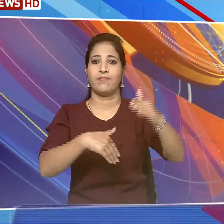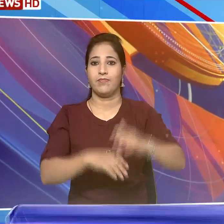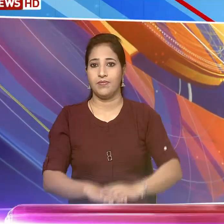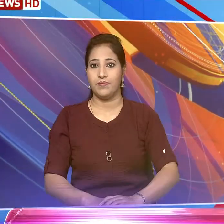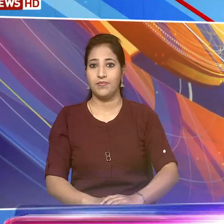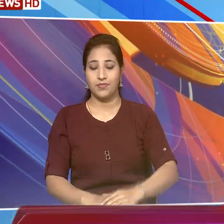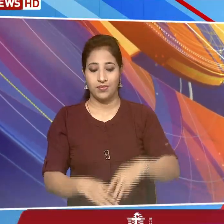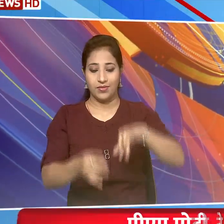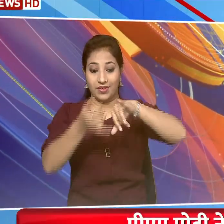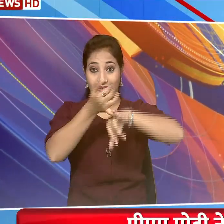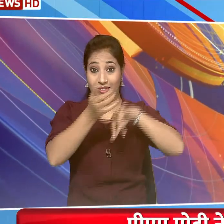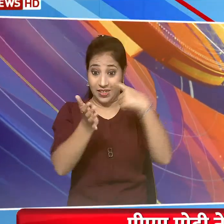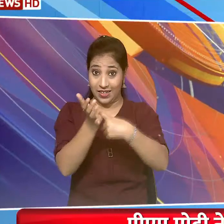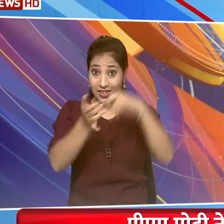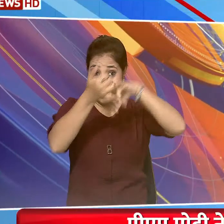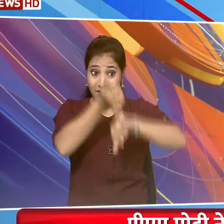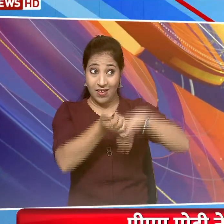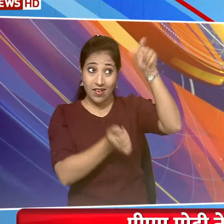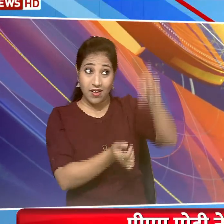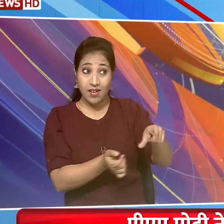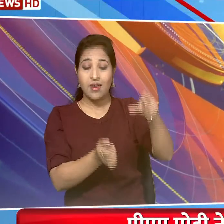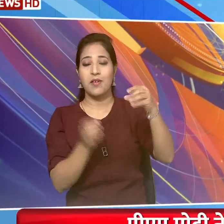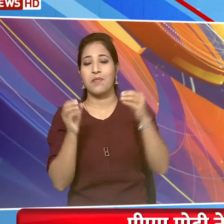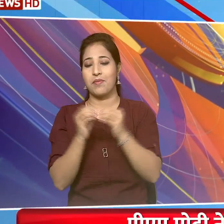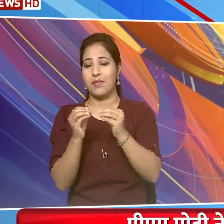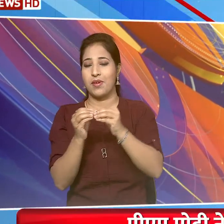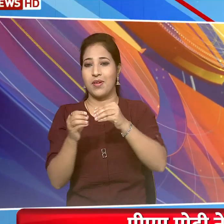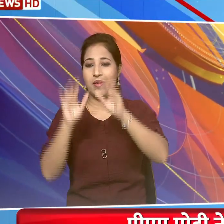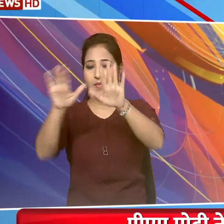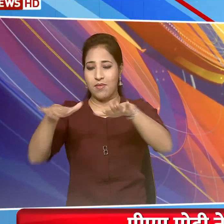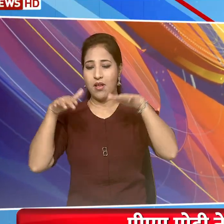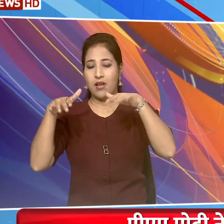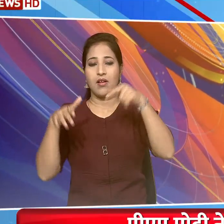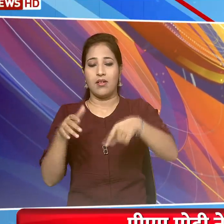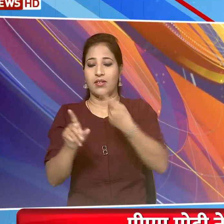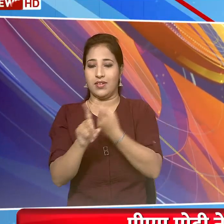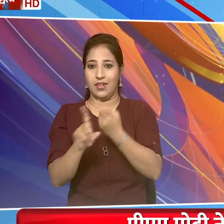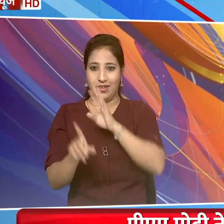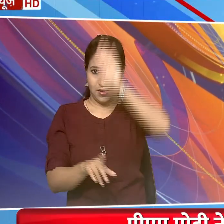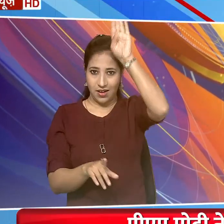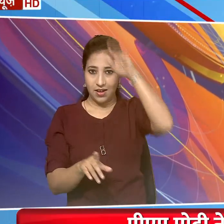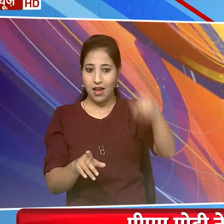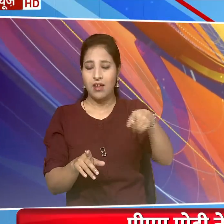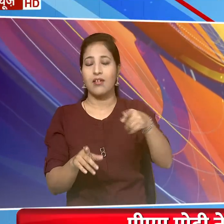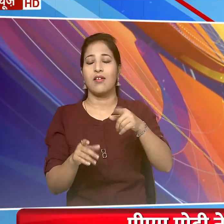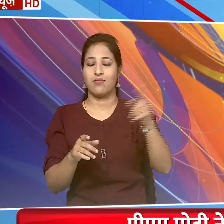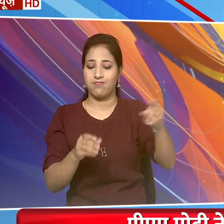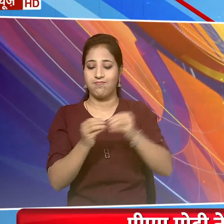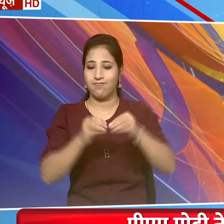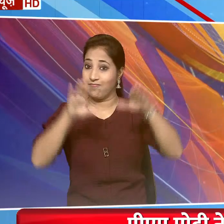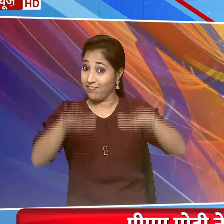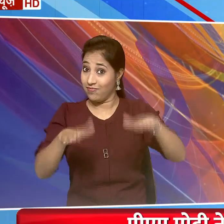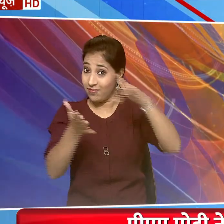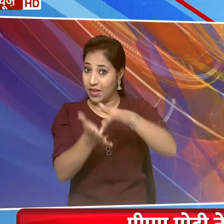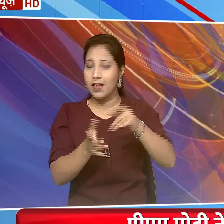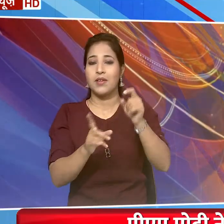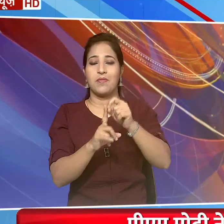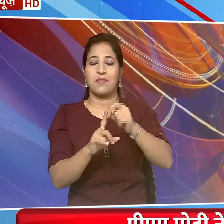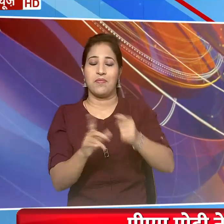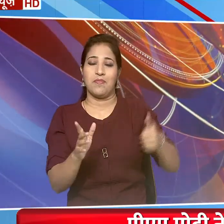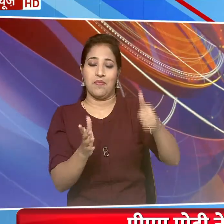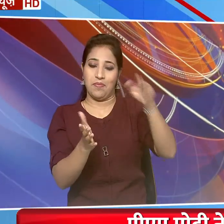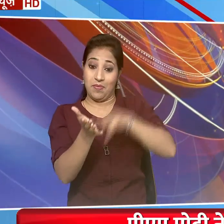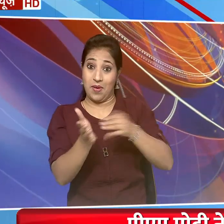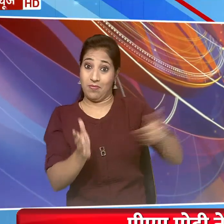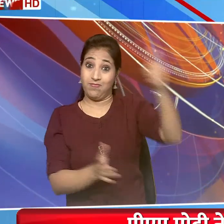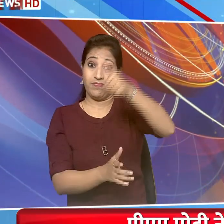रिशी सुनक आज बकिंगम पैलस में किंग चाल्स से मुलाकात के बाद बनेंगे ब्रिटन के नए प्रधान मंत्री प्रधान